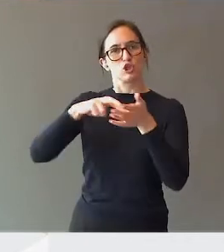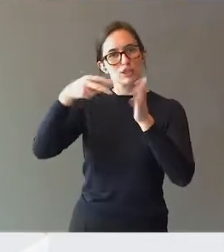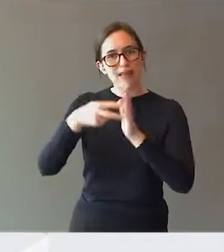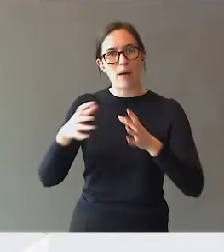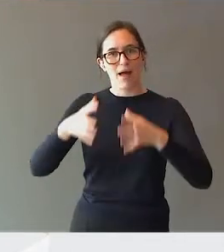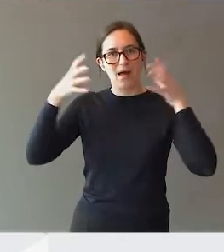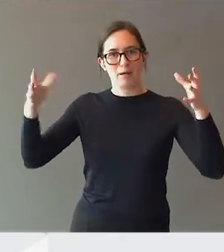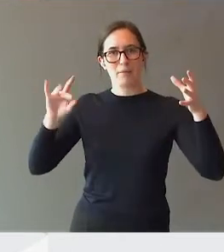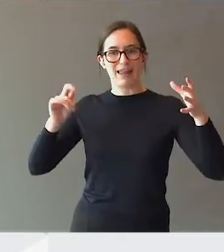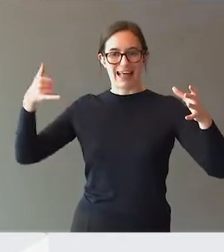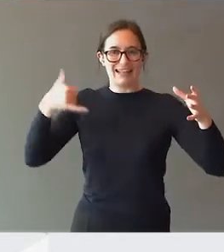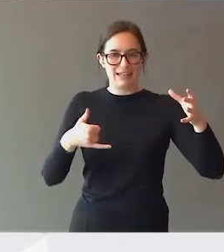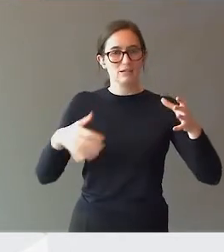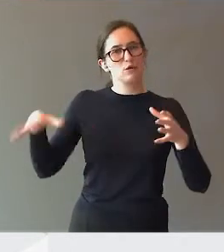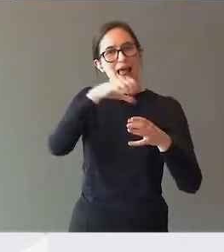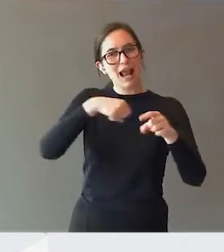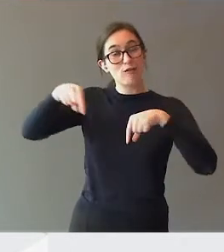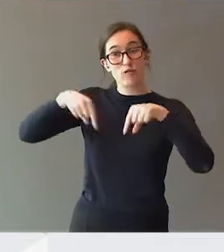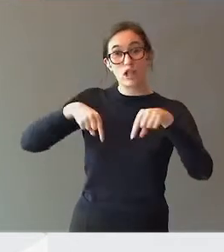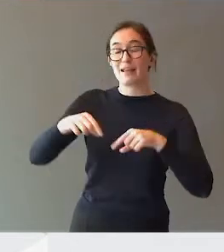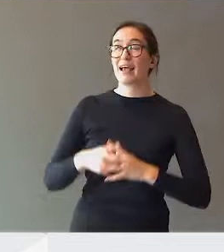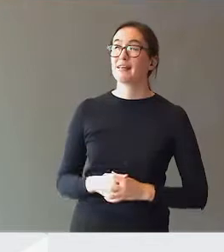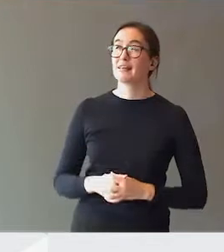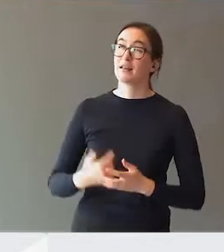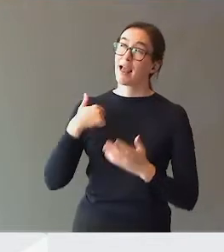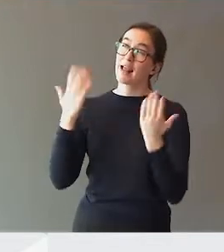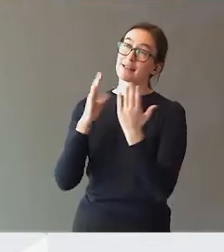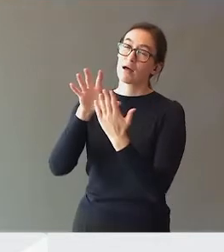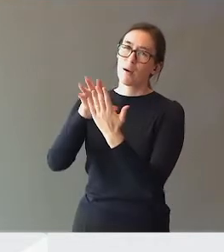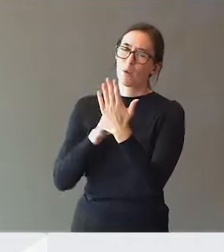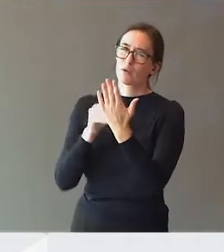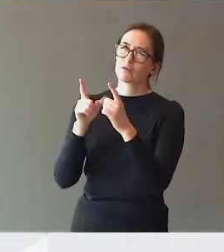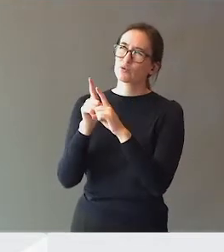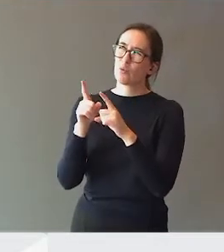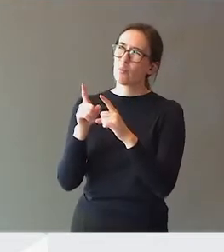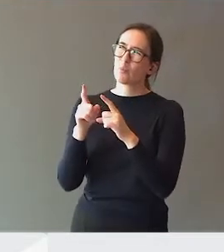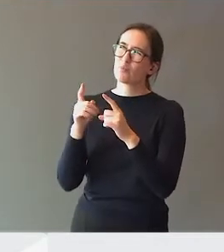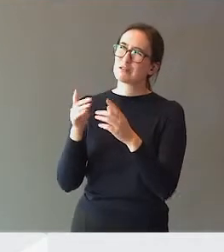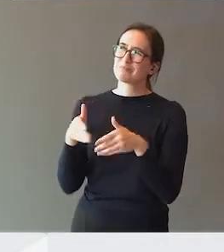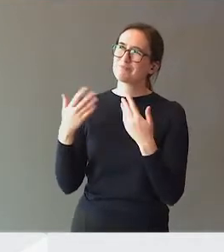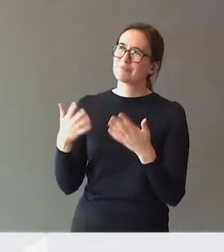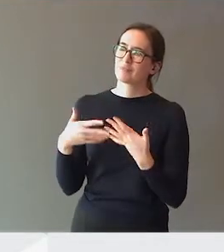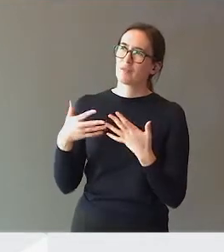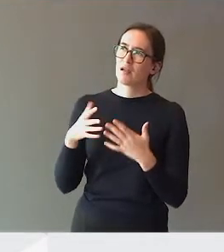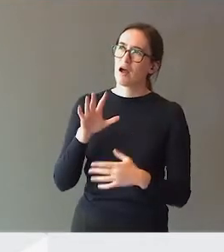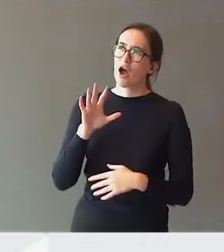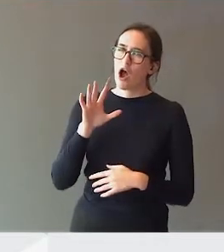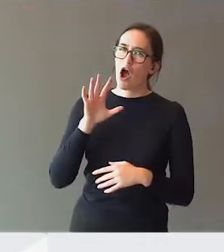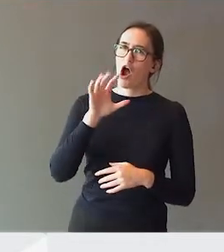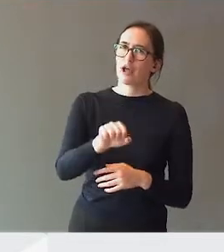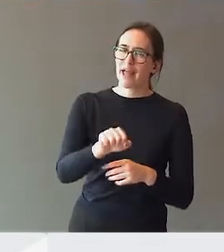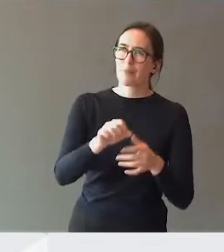Jeg leser også rapporten som et angrepp på forvaltnings og